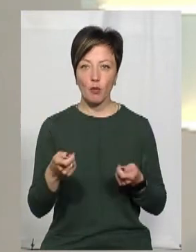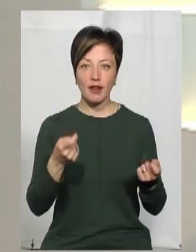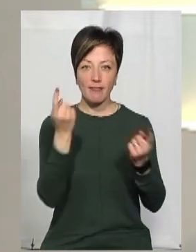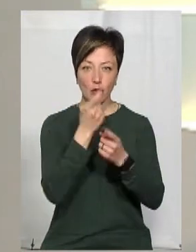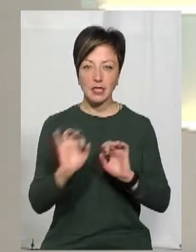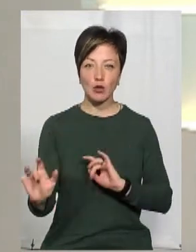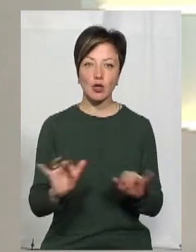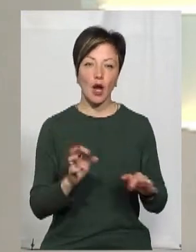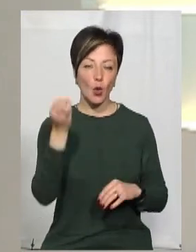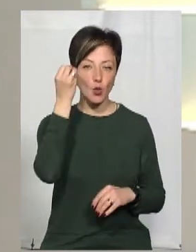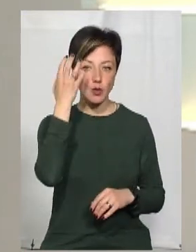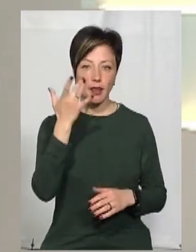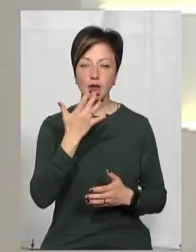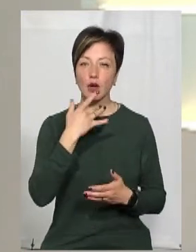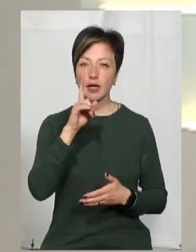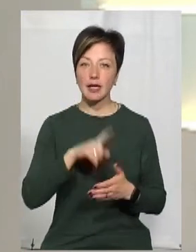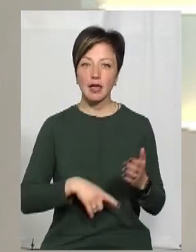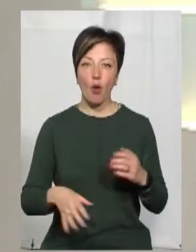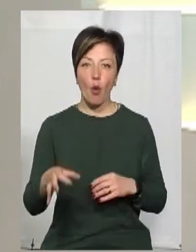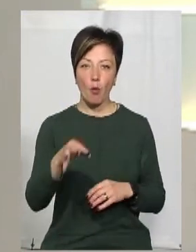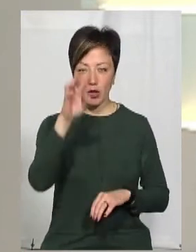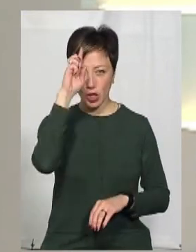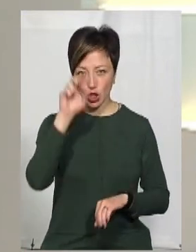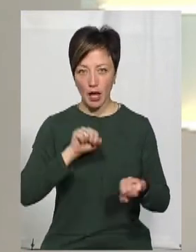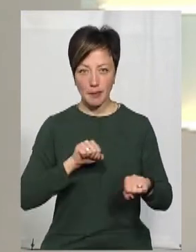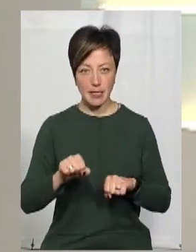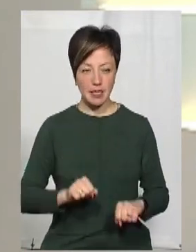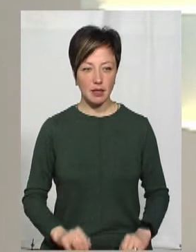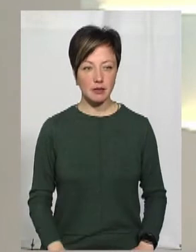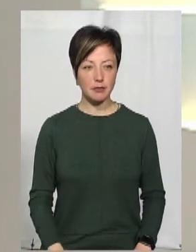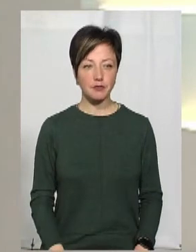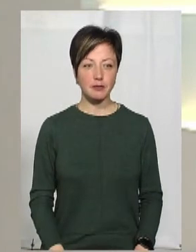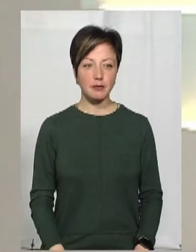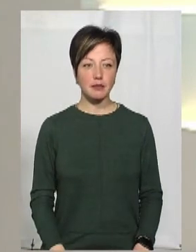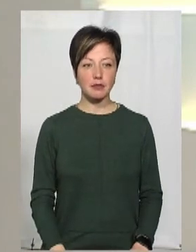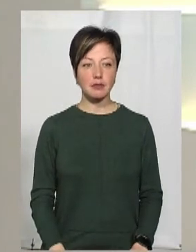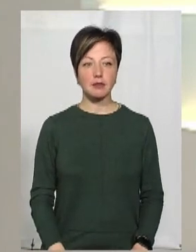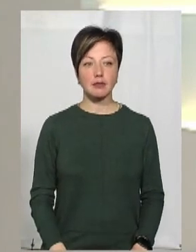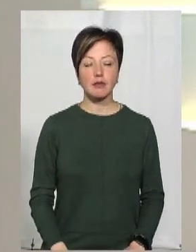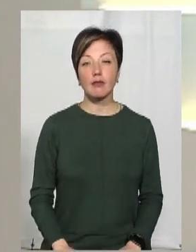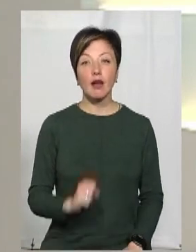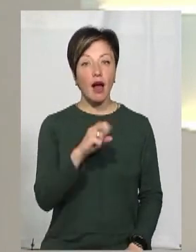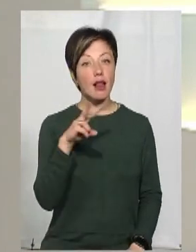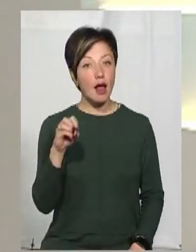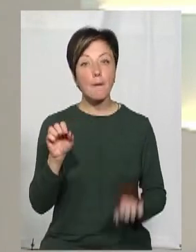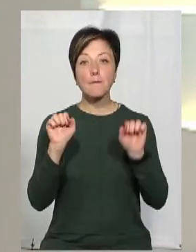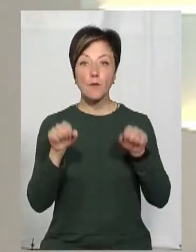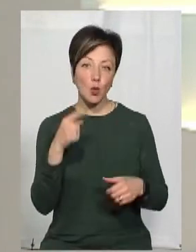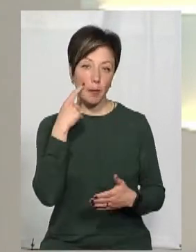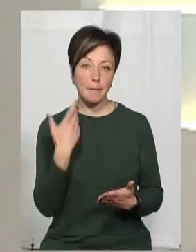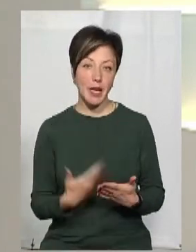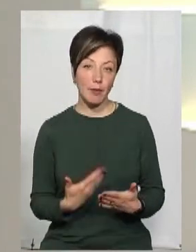інформаційної діяльності, культури, національностей та релігій Хмельницької обласної державної адміністрації. Утім, можна